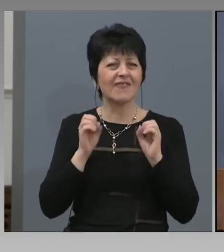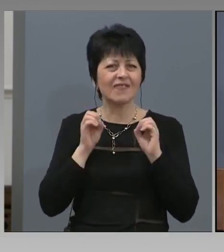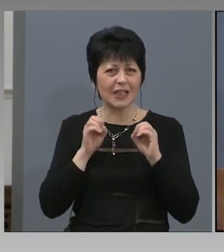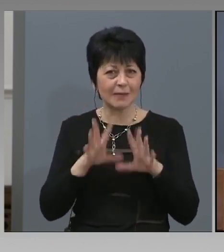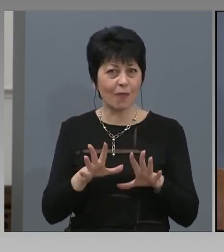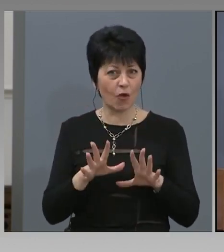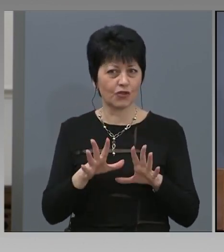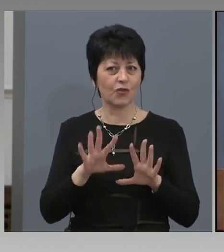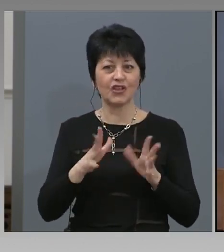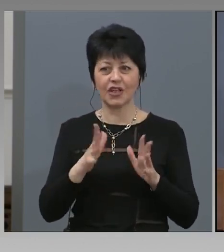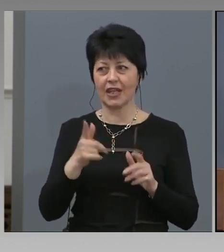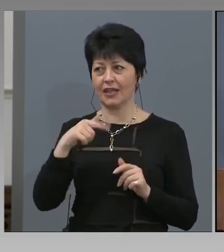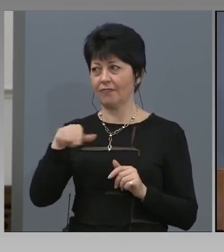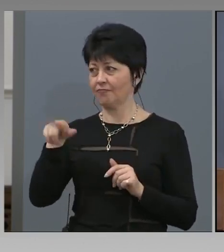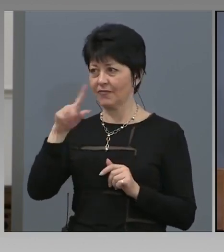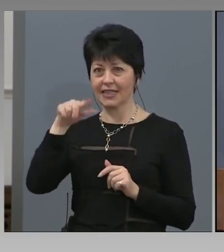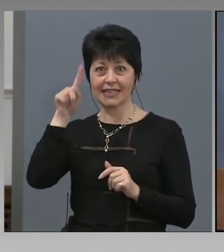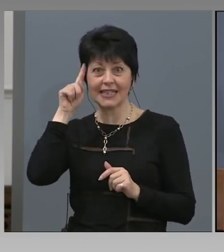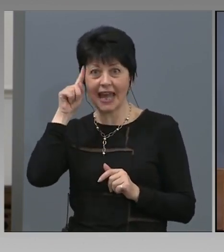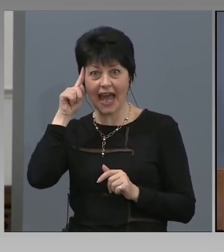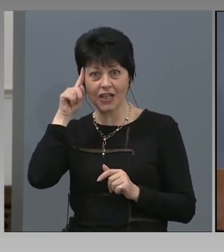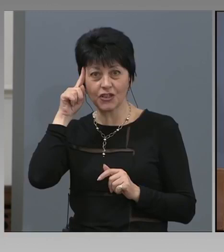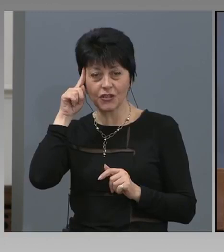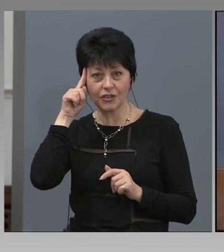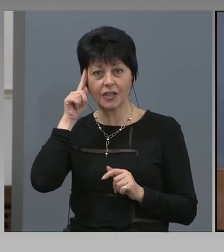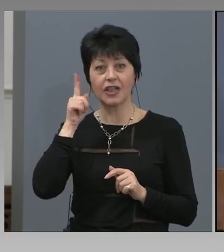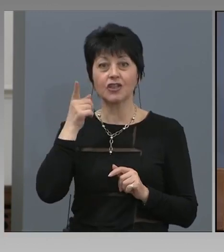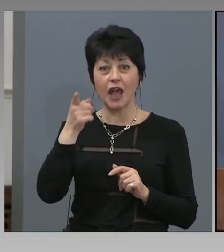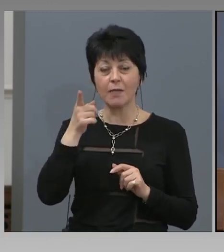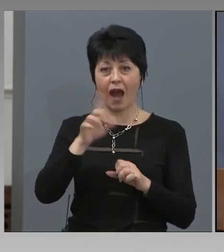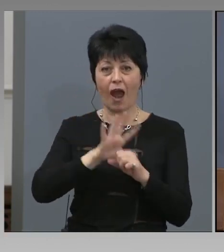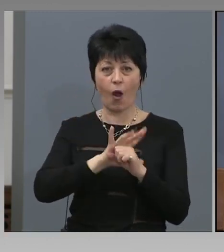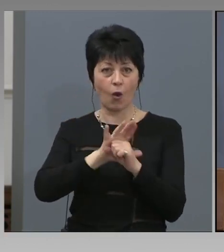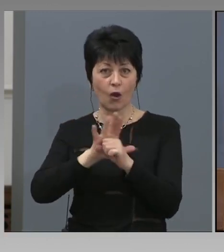че някой има коронавирус, без да я тествам?